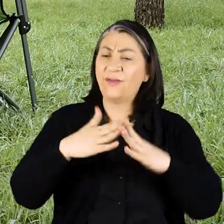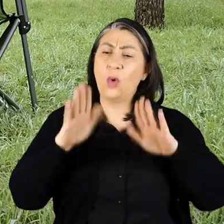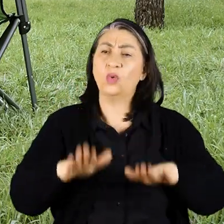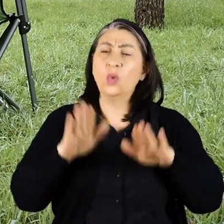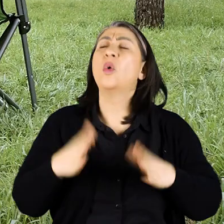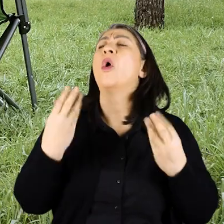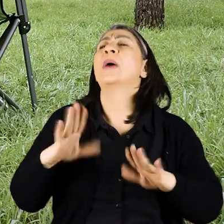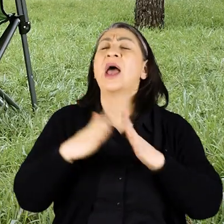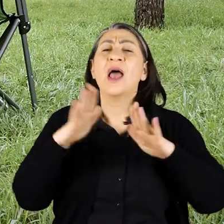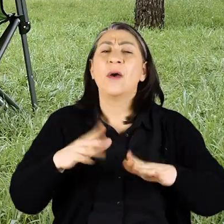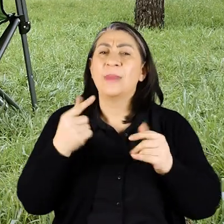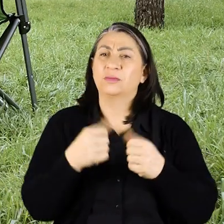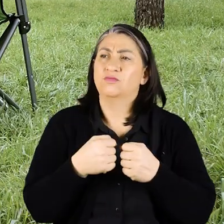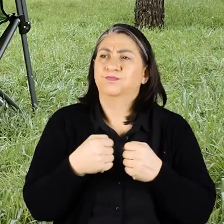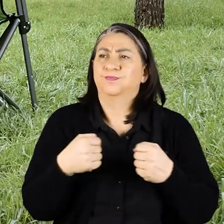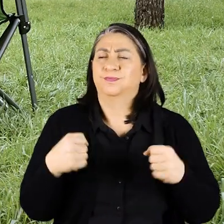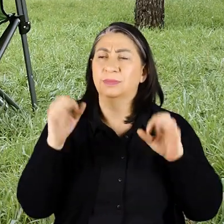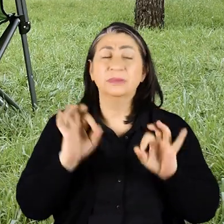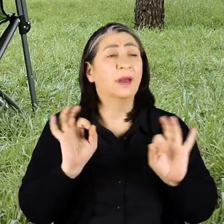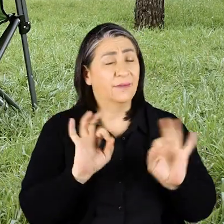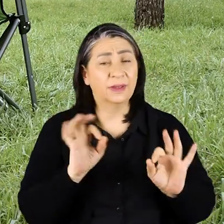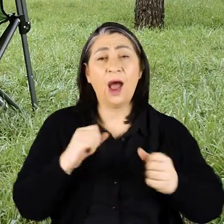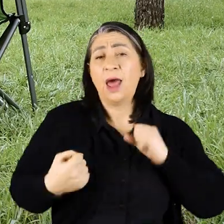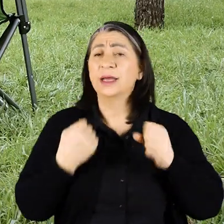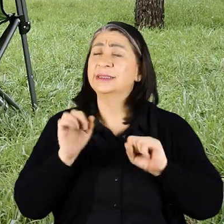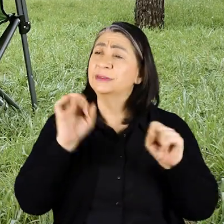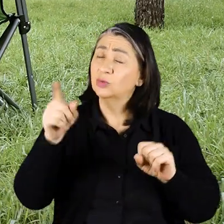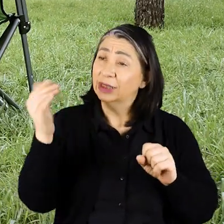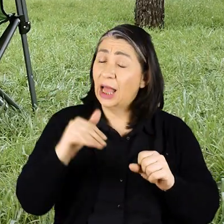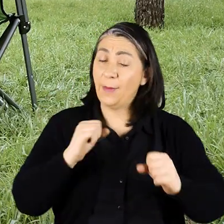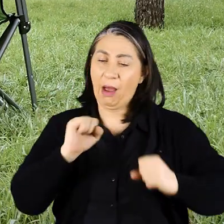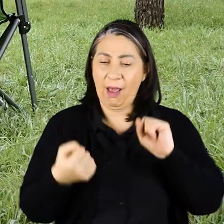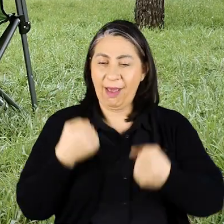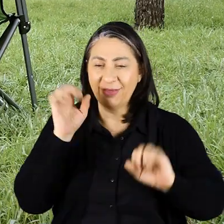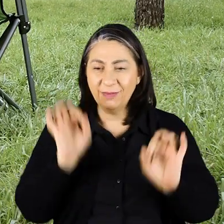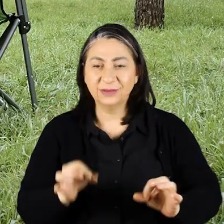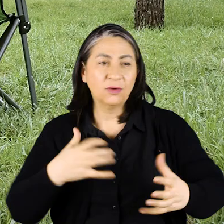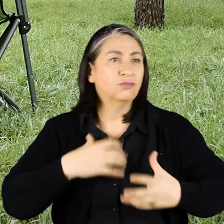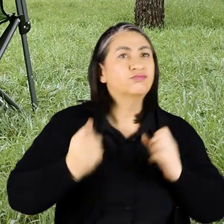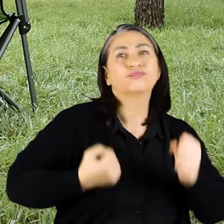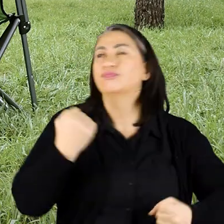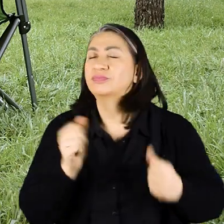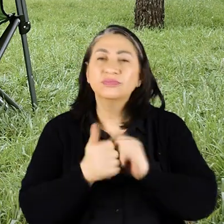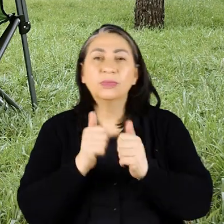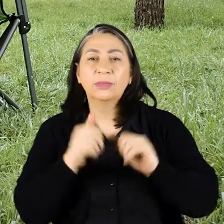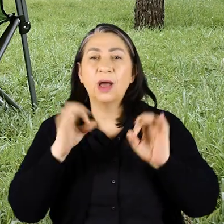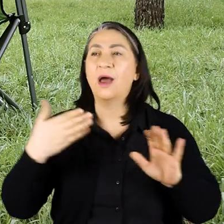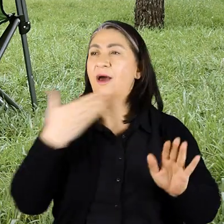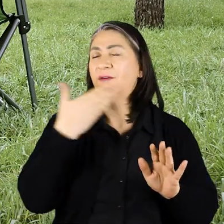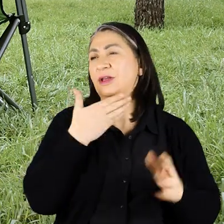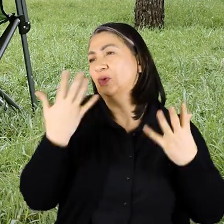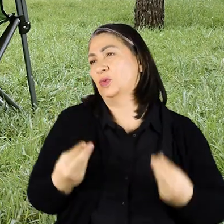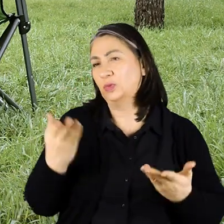olmaz Sadece evde oturarak biraz kilo almaya başlarsın Aynen öyle Hareketsizlik bunu getirir ama hareket etmeye başlarsan Mobiliteni arttırırsan Dediğin gibi avantajlı